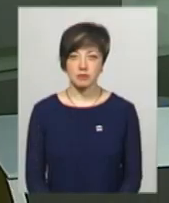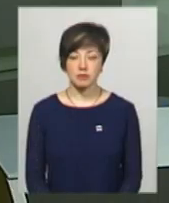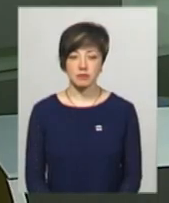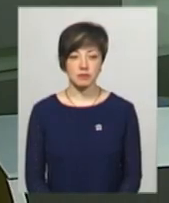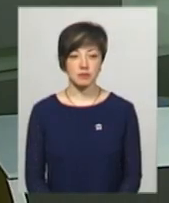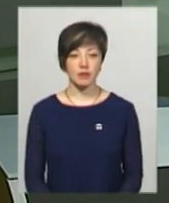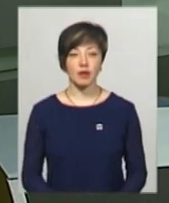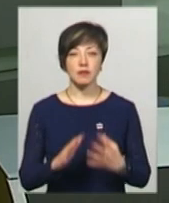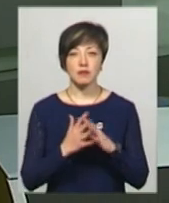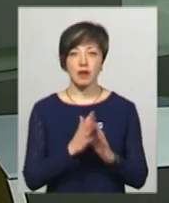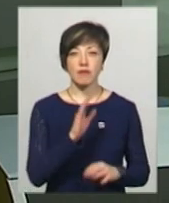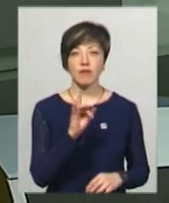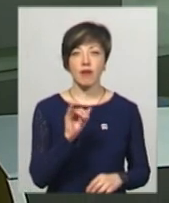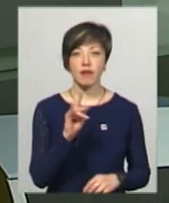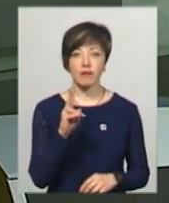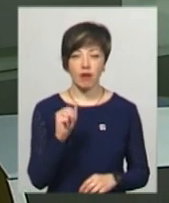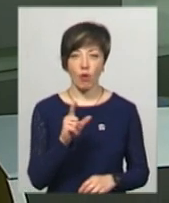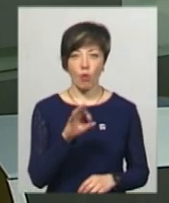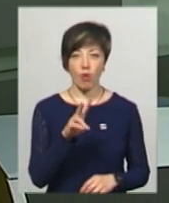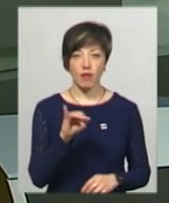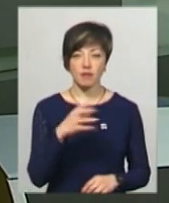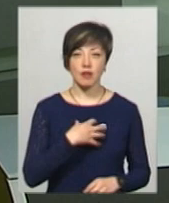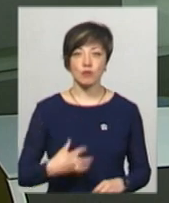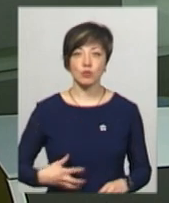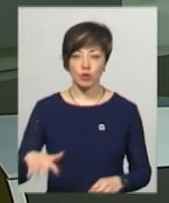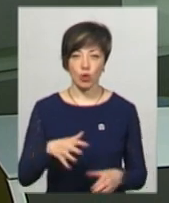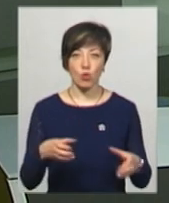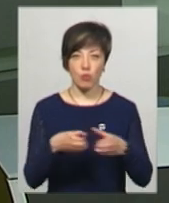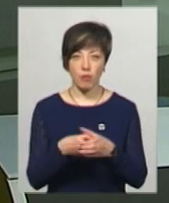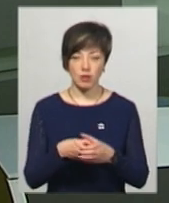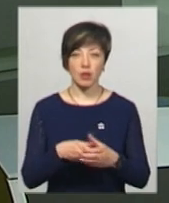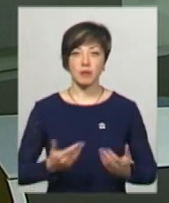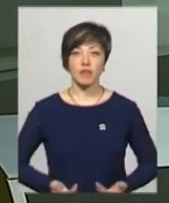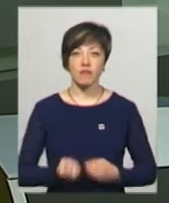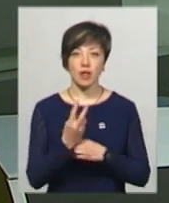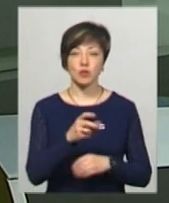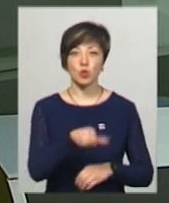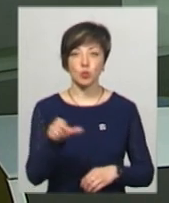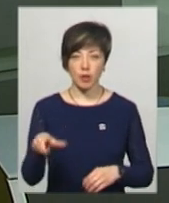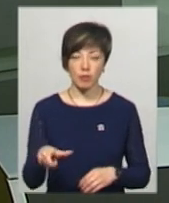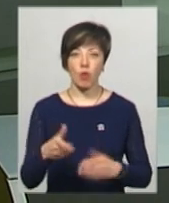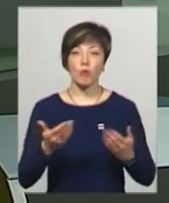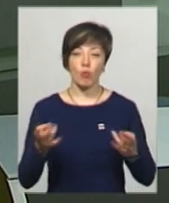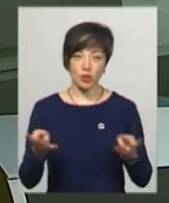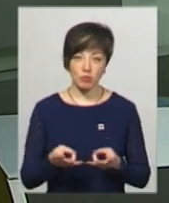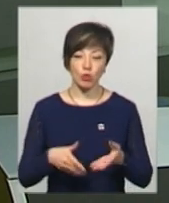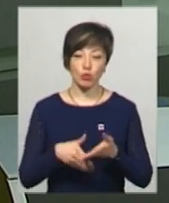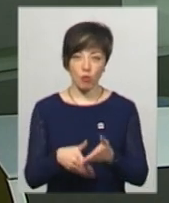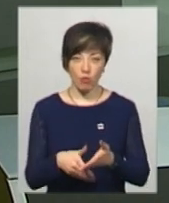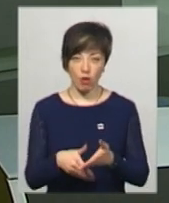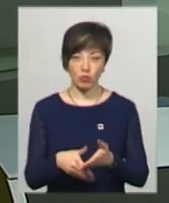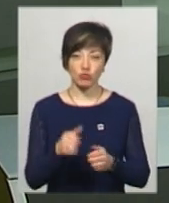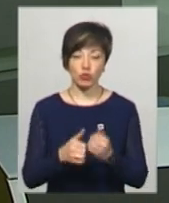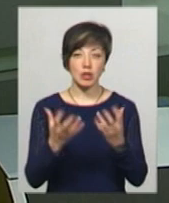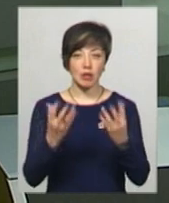У селах Варварівка та Голики, які входять у Славуську територіальну громаду, мешкає 12 людей, яким у побуті потрібна допомога.